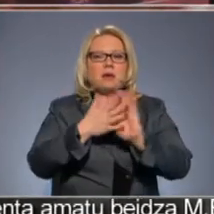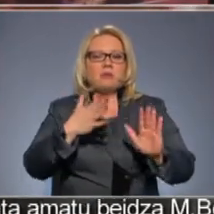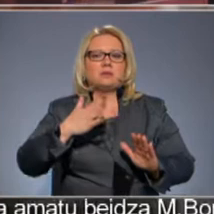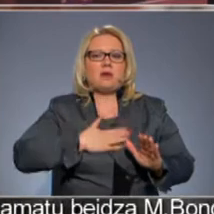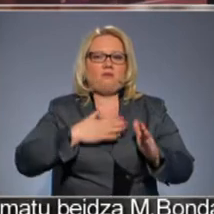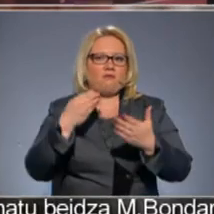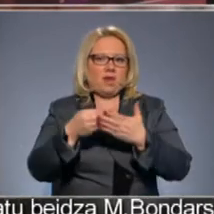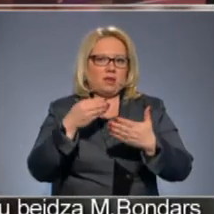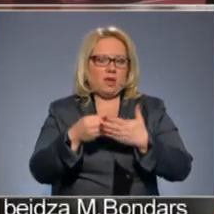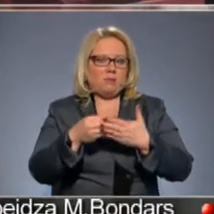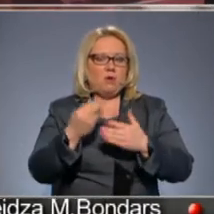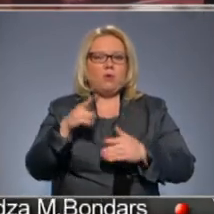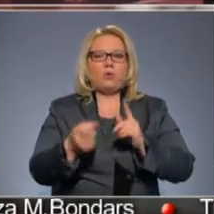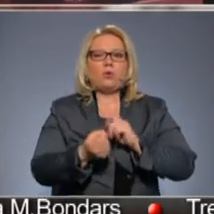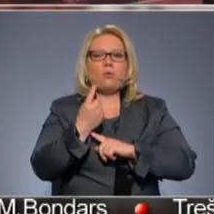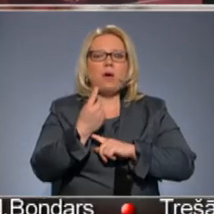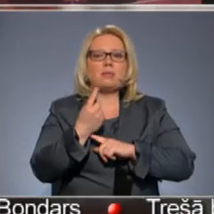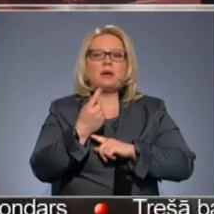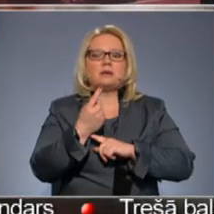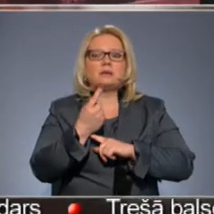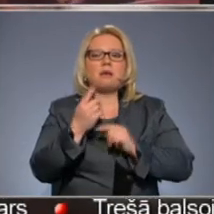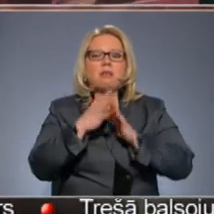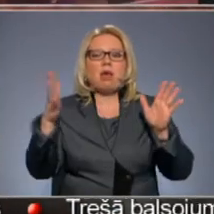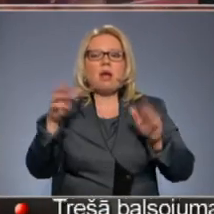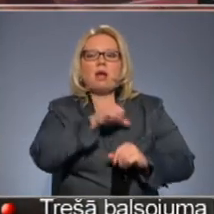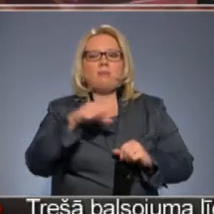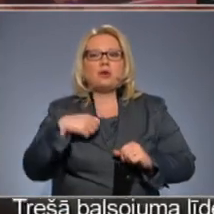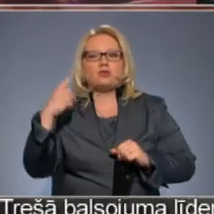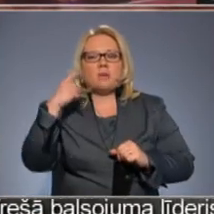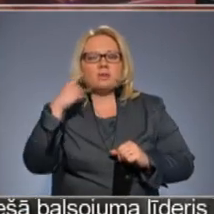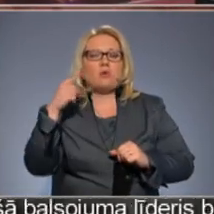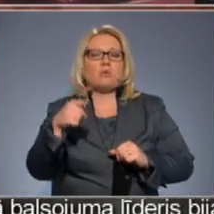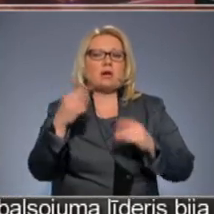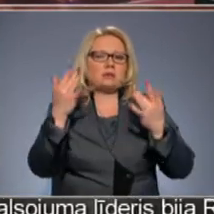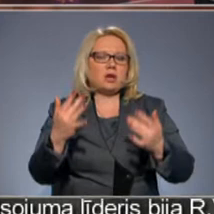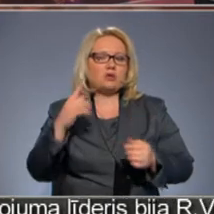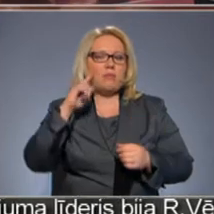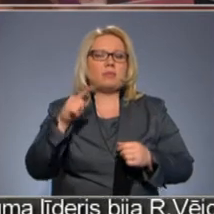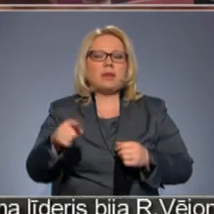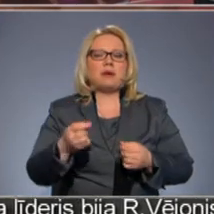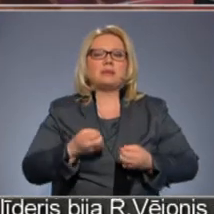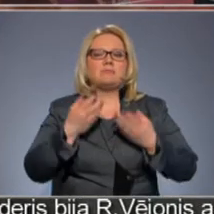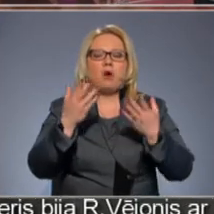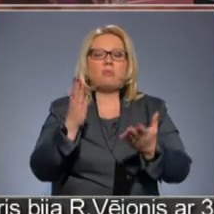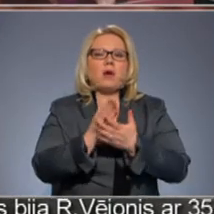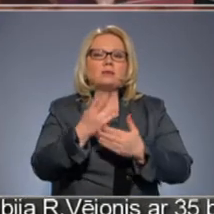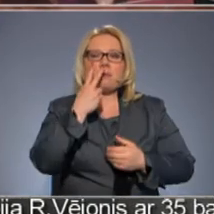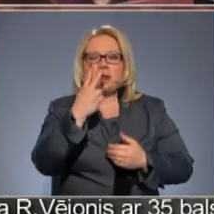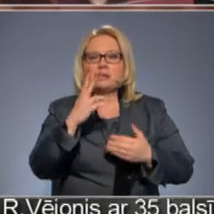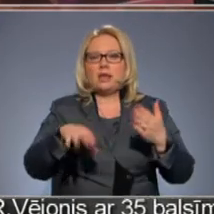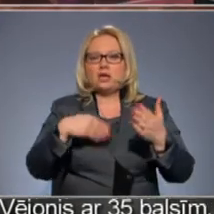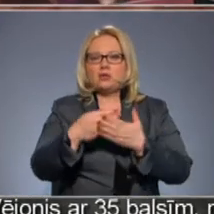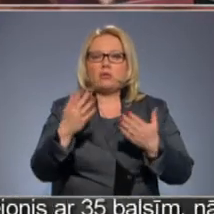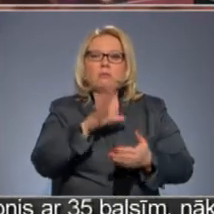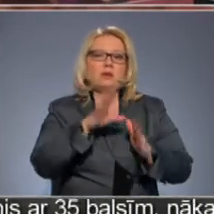vērtību. Un rodās nedaudz lielāku pašapziņu un tās rezultātā tad arī, protams, tās izpausmes, ko mēs esam redzējuši līdz šim,